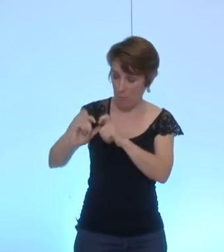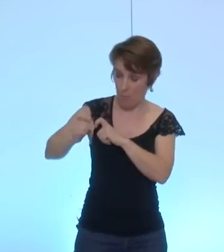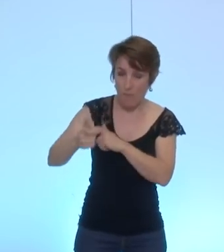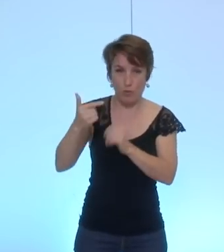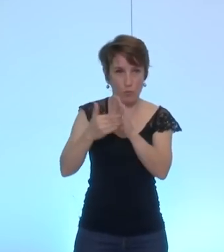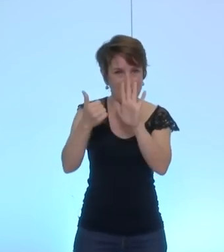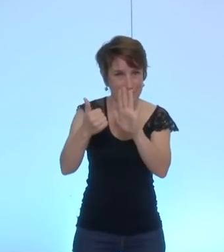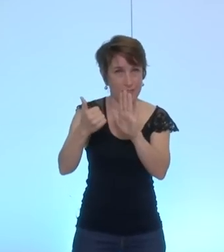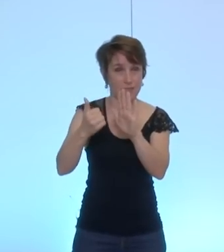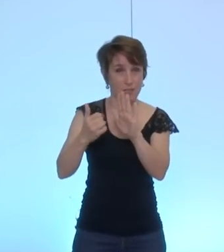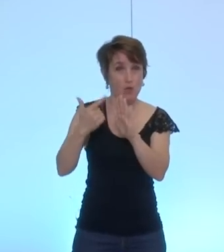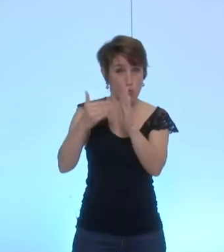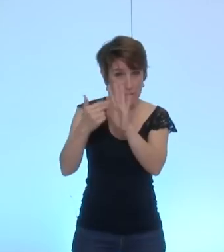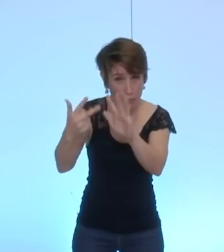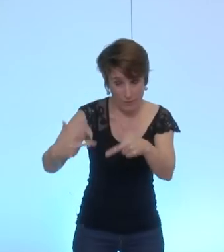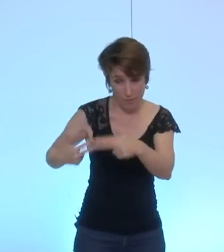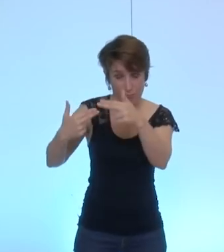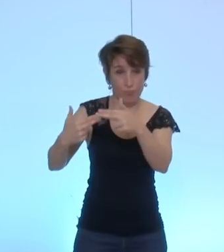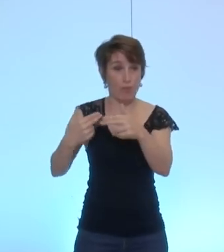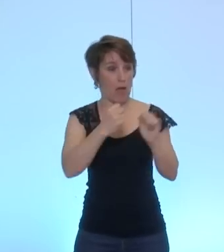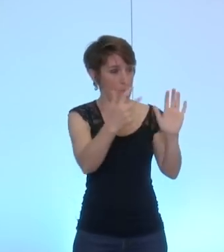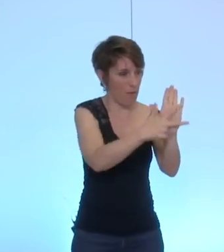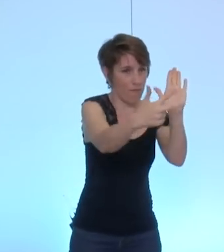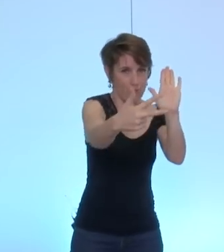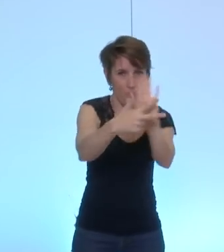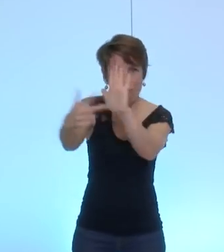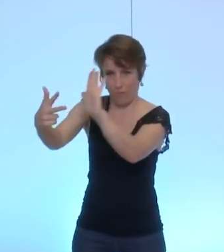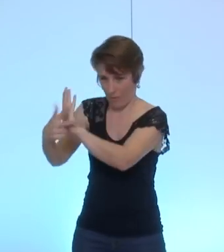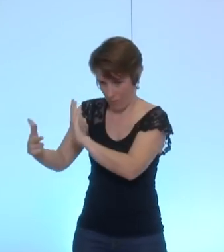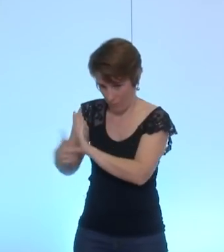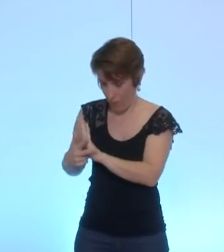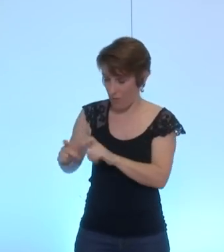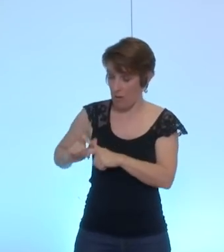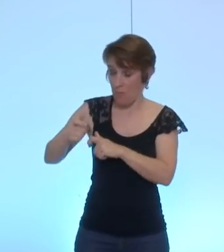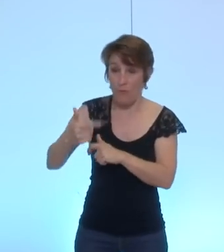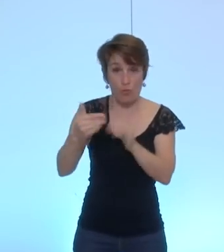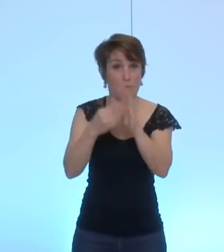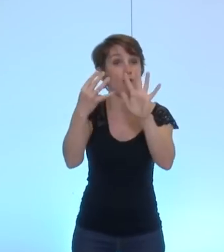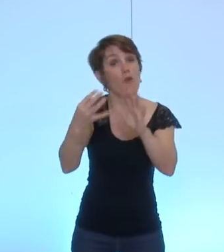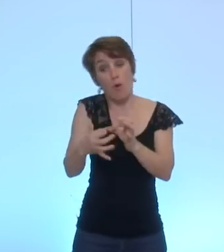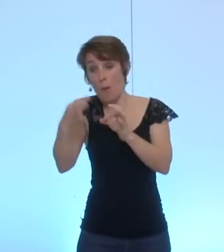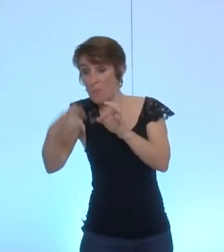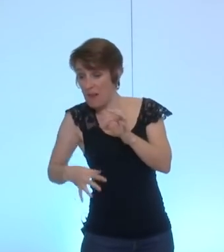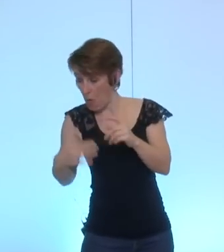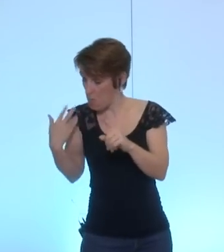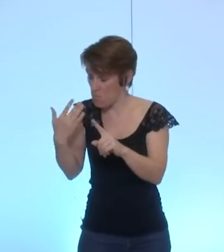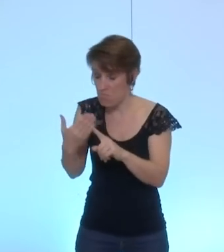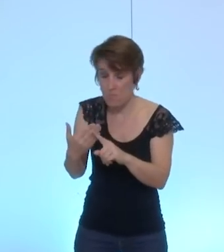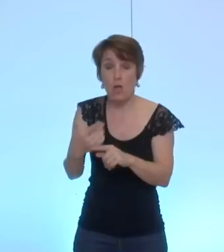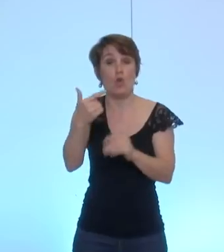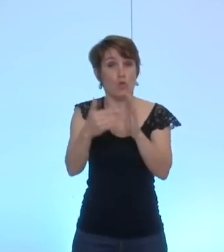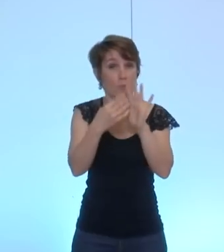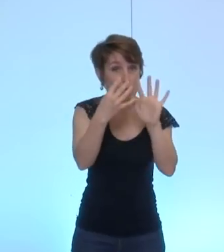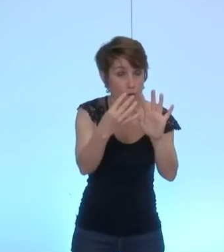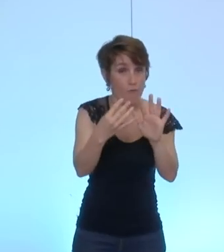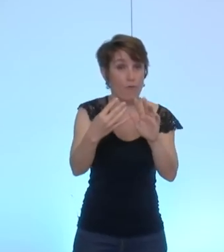2006-2008, une première phase de labellisation. 2009, un premier bilan, un bilan intermédiaire. 2009-2012,